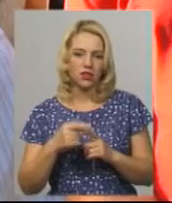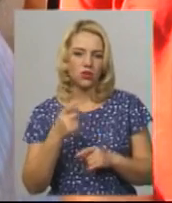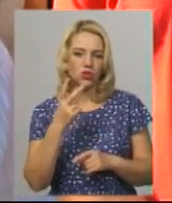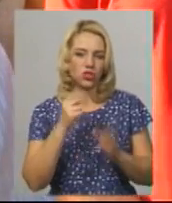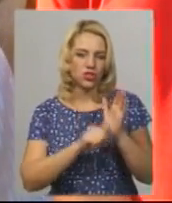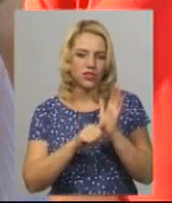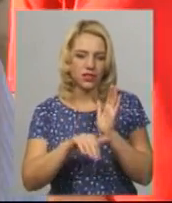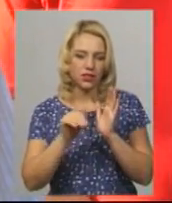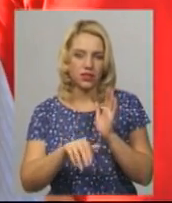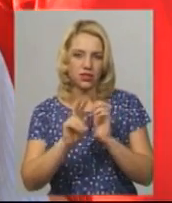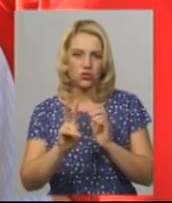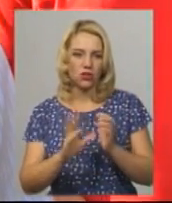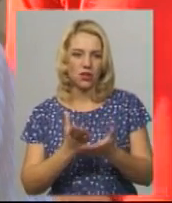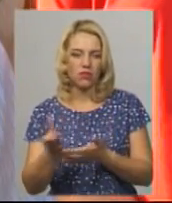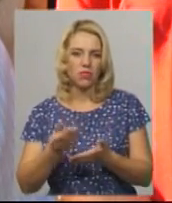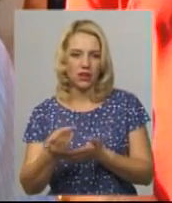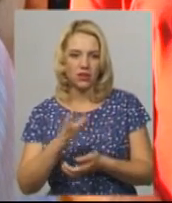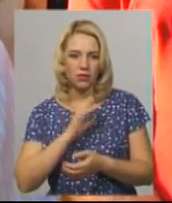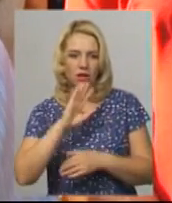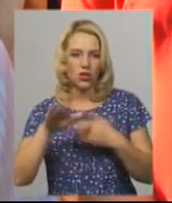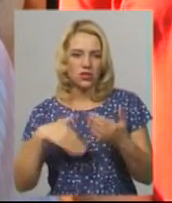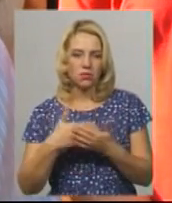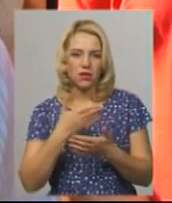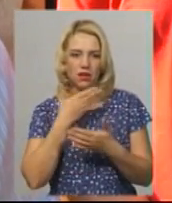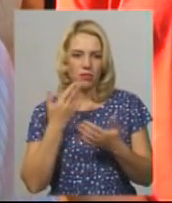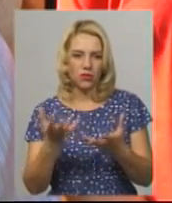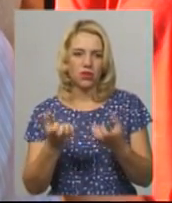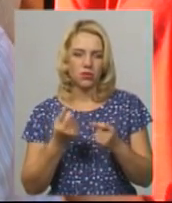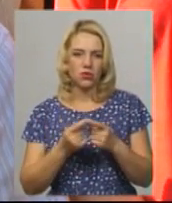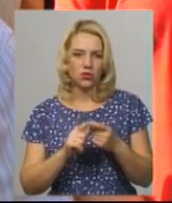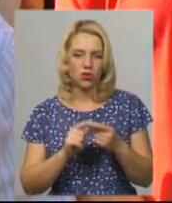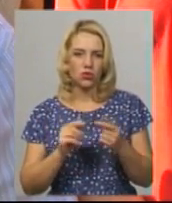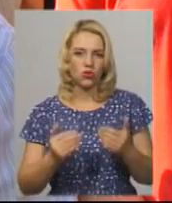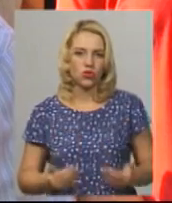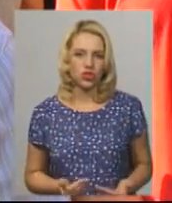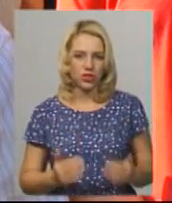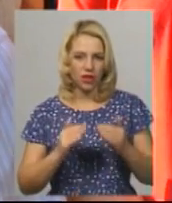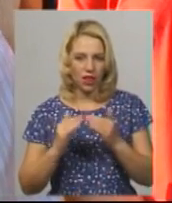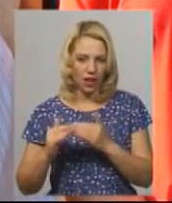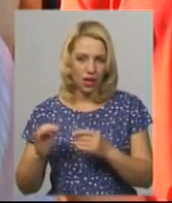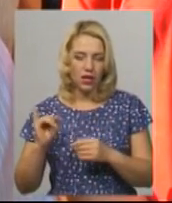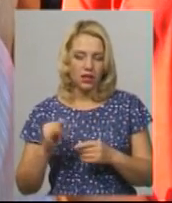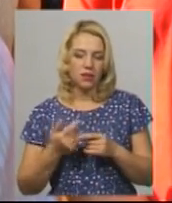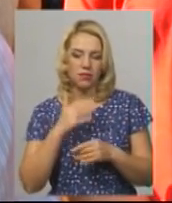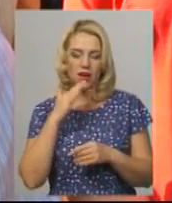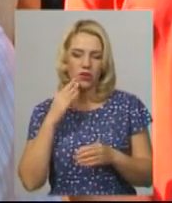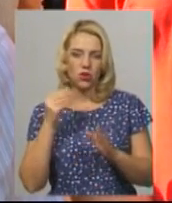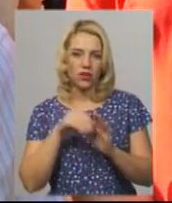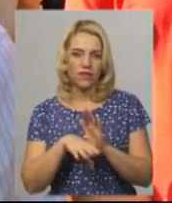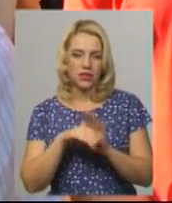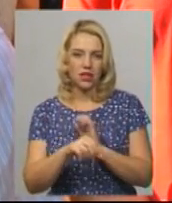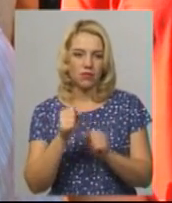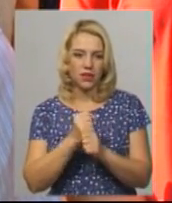тисяч доларів платили і до цих пір не отримали цього житла. Багато з інвесторів працює